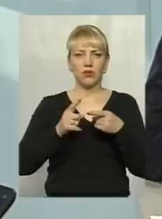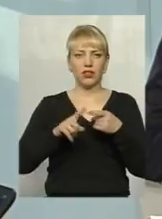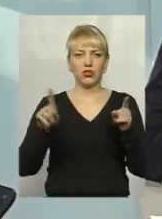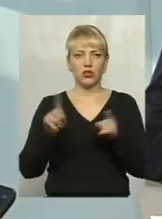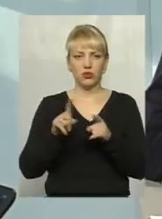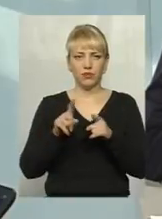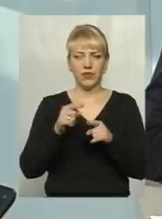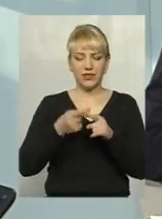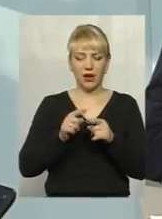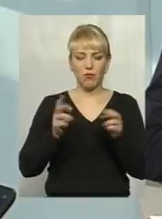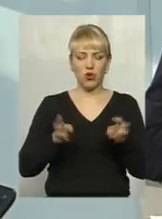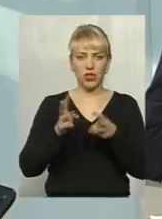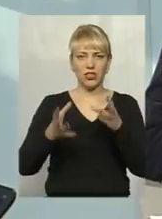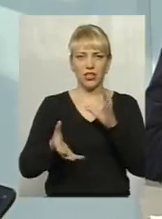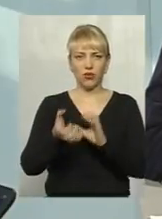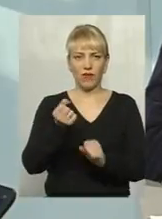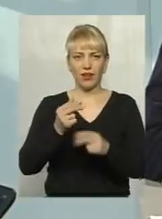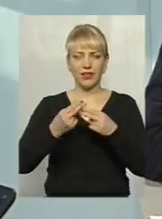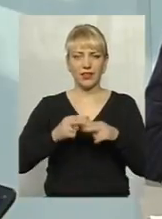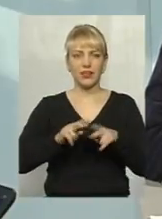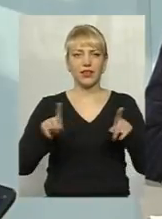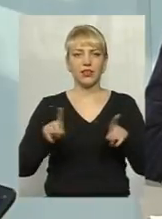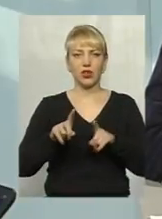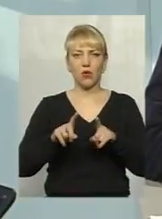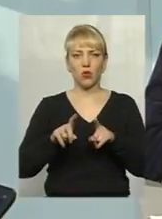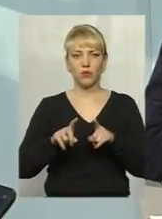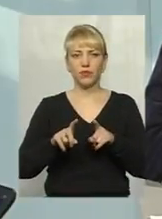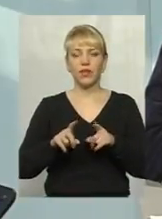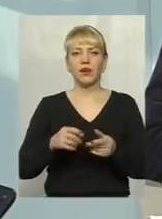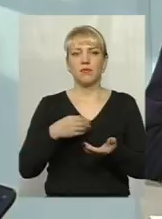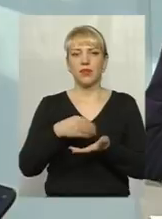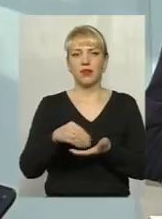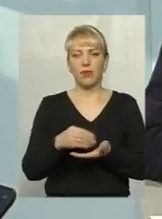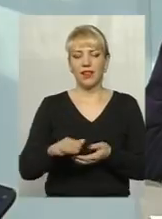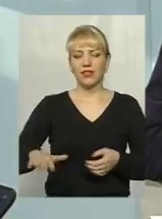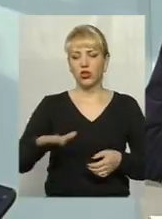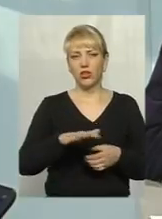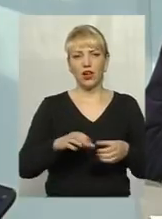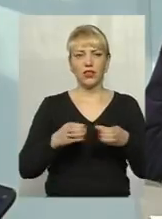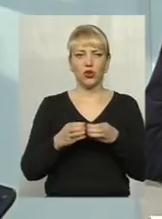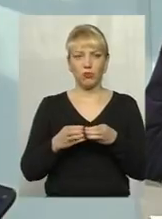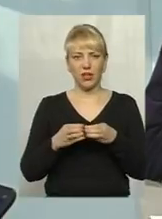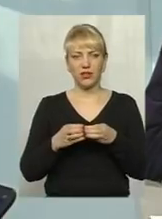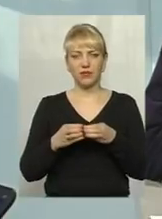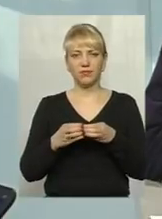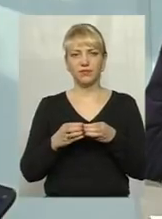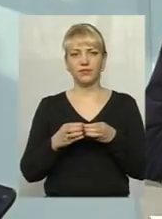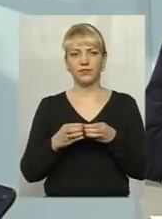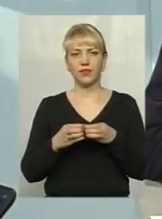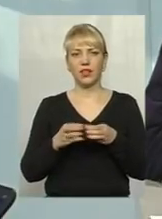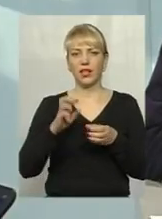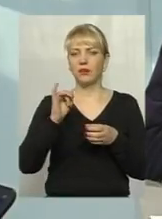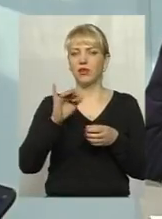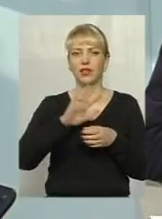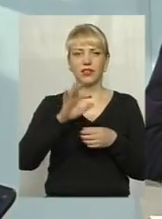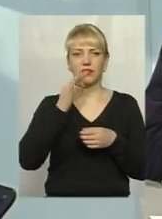пожежна рятувальна техніка, яку придбали територіальні громади, я не сказав би